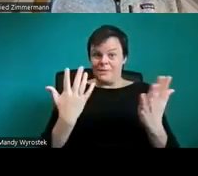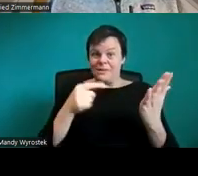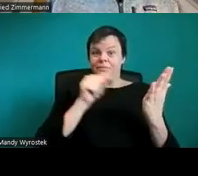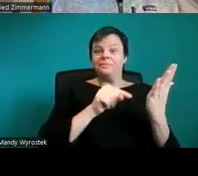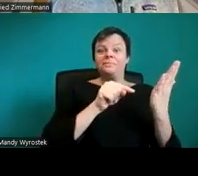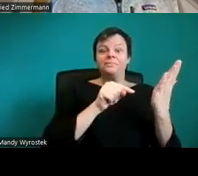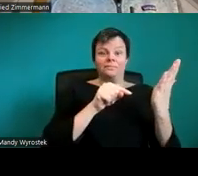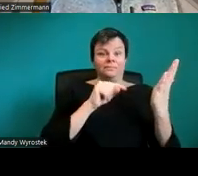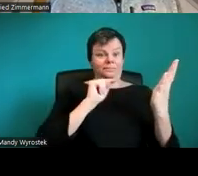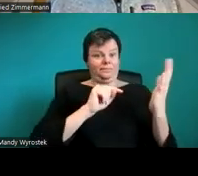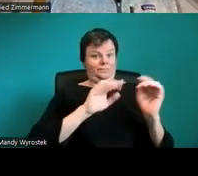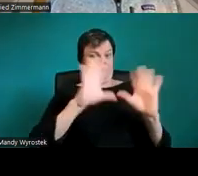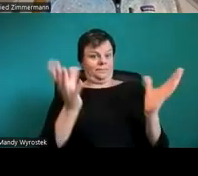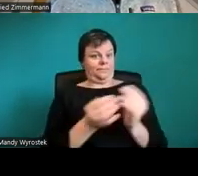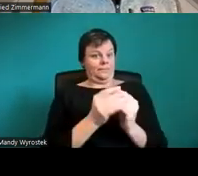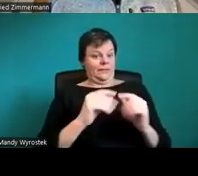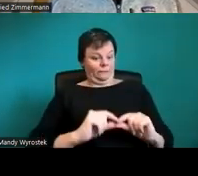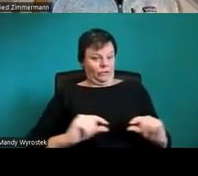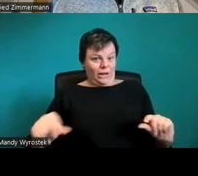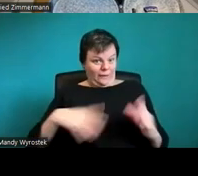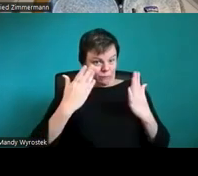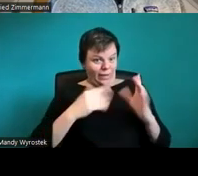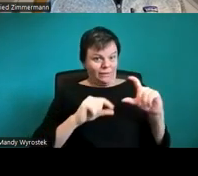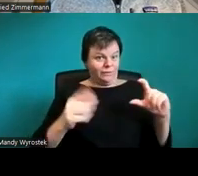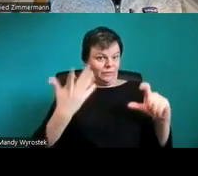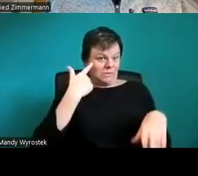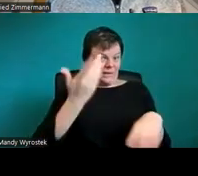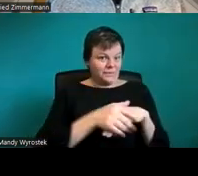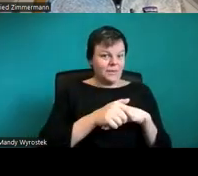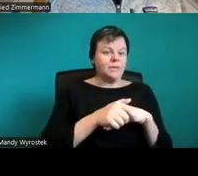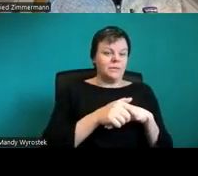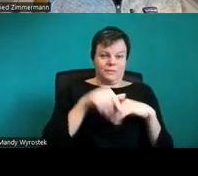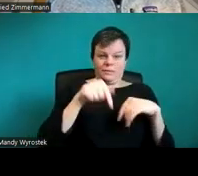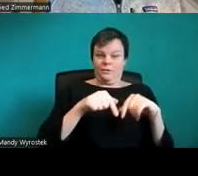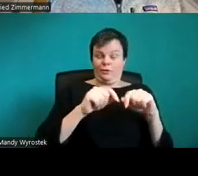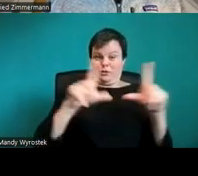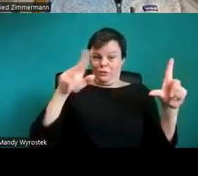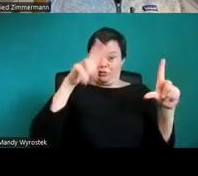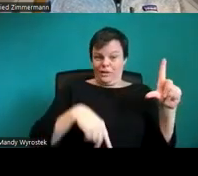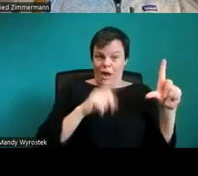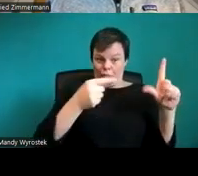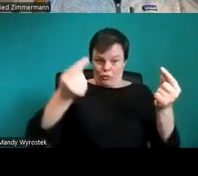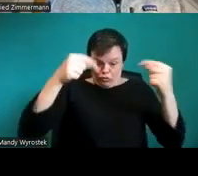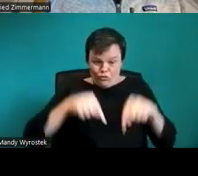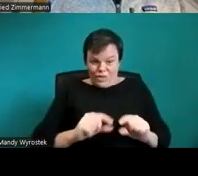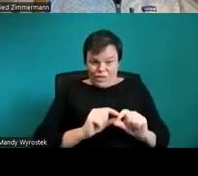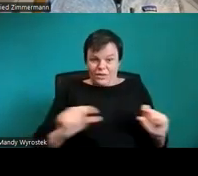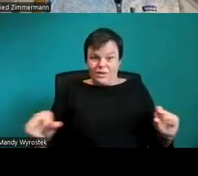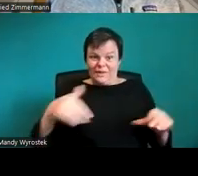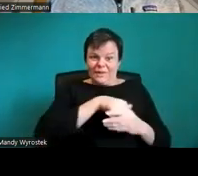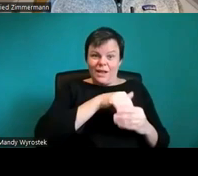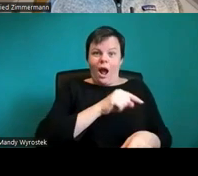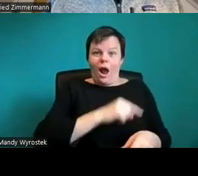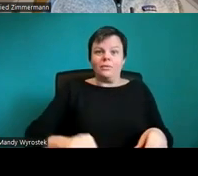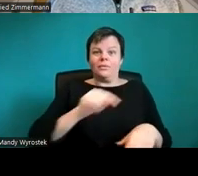die Dinge vor, die jetzt hier unten stehen als Fußzähle, die so ein bisschen gräulich stehen? Jetzt kommt ein Ja.